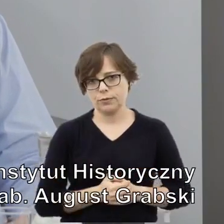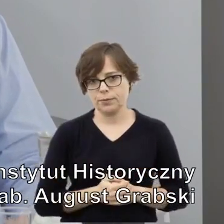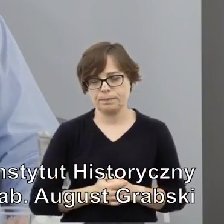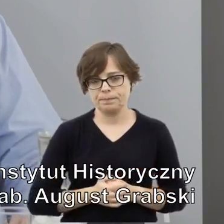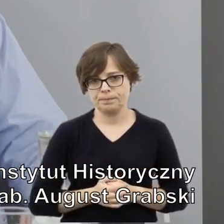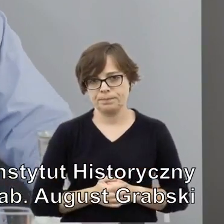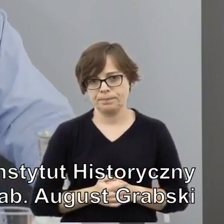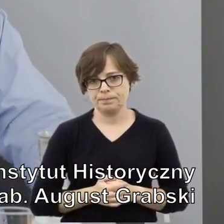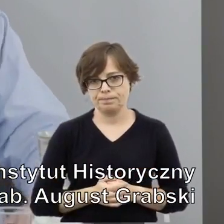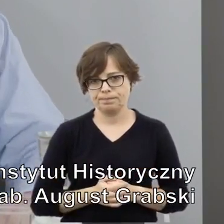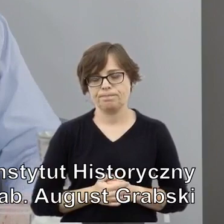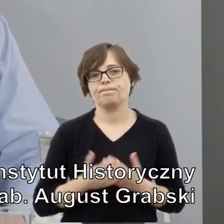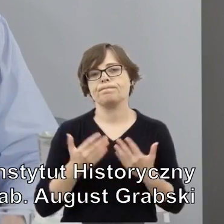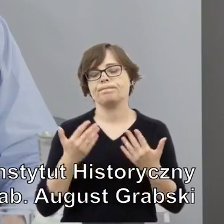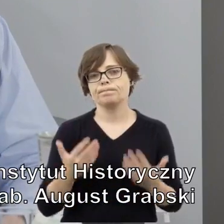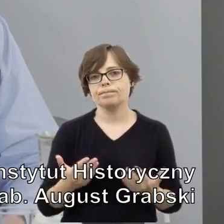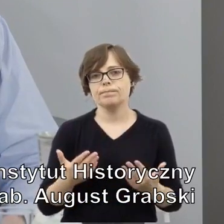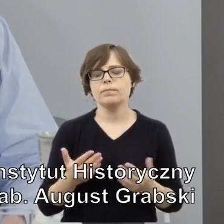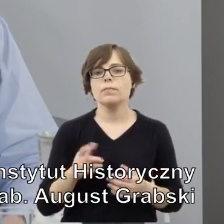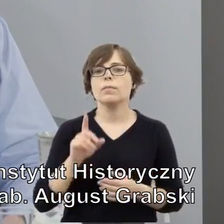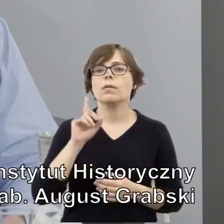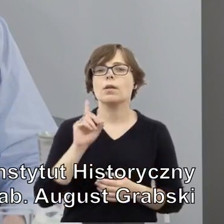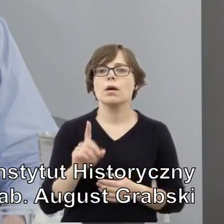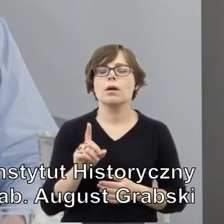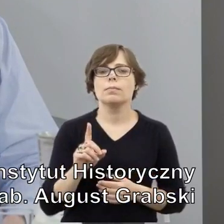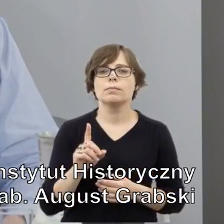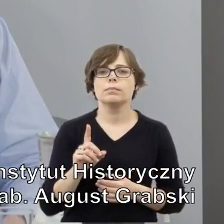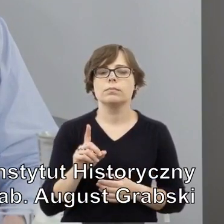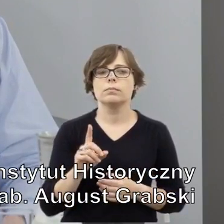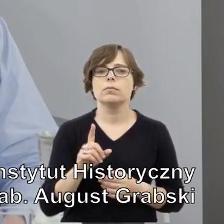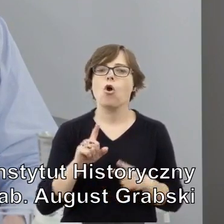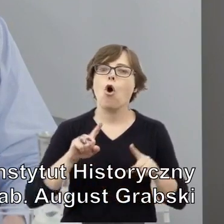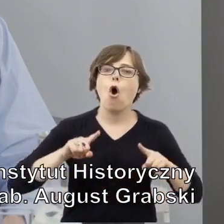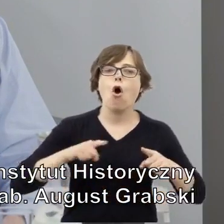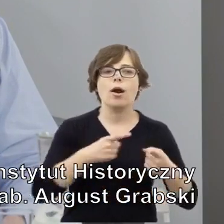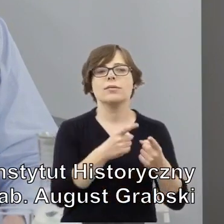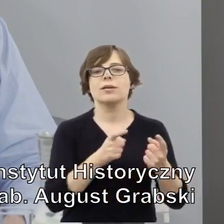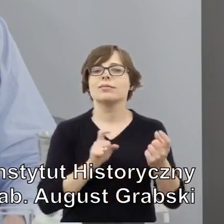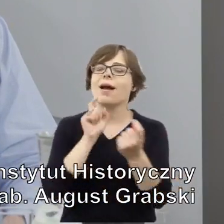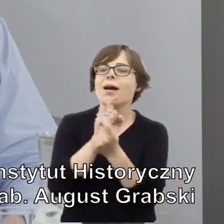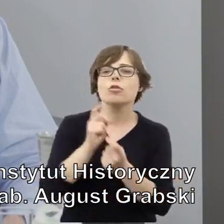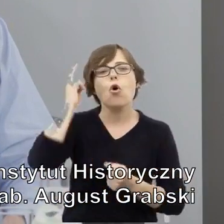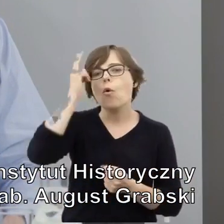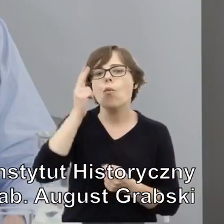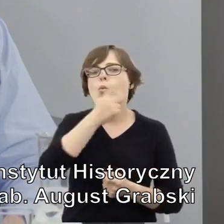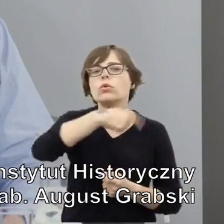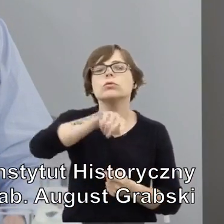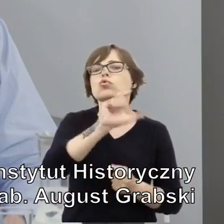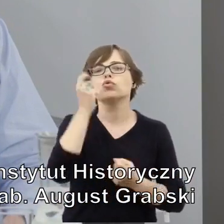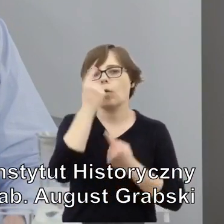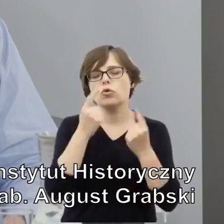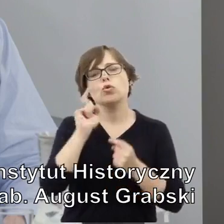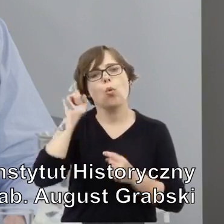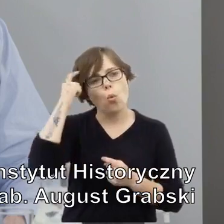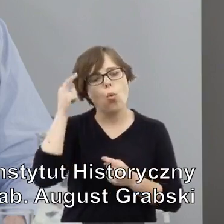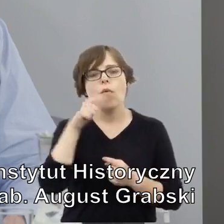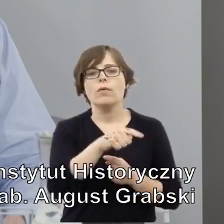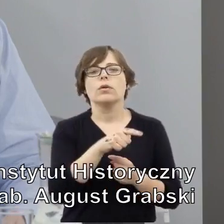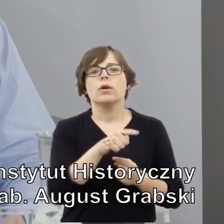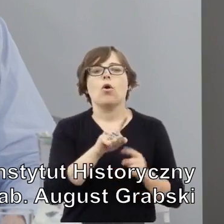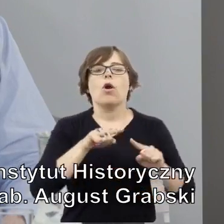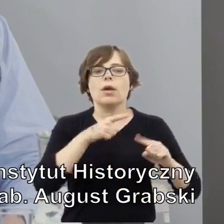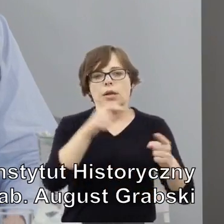Jakie było stanowisko organizacji antykomunistycznych? Przede wszystkim organizacji wolność i